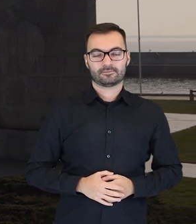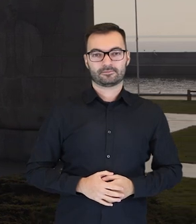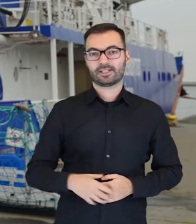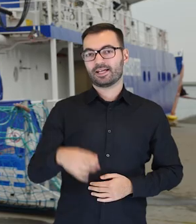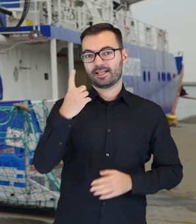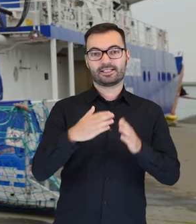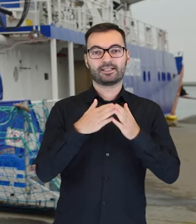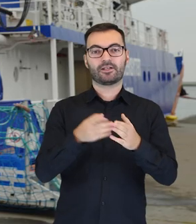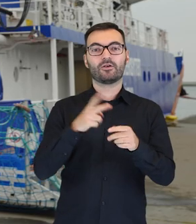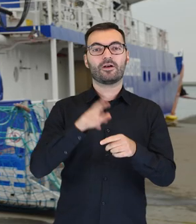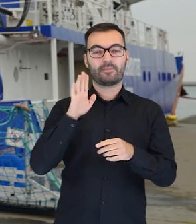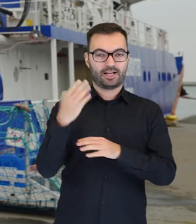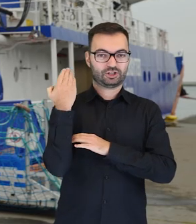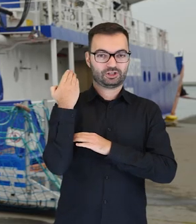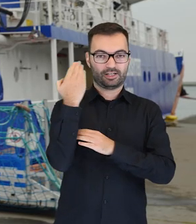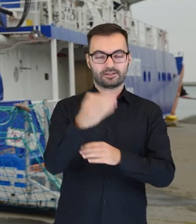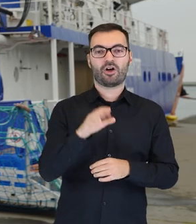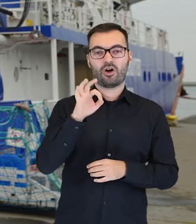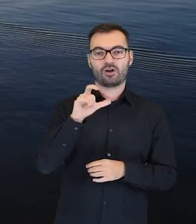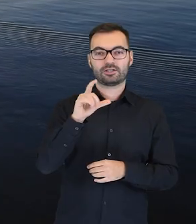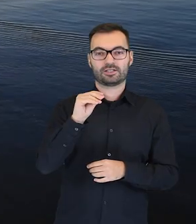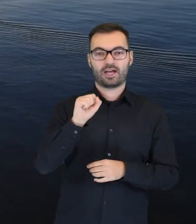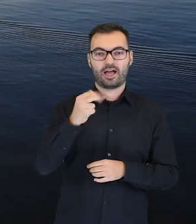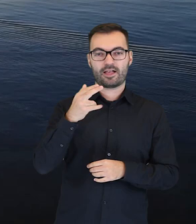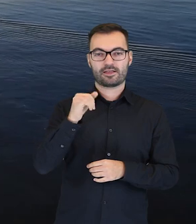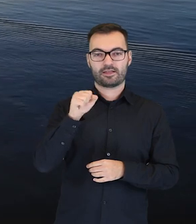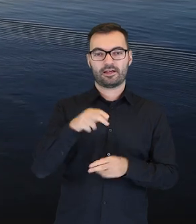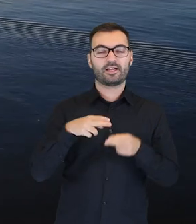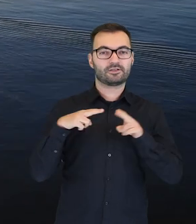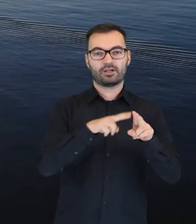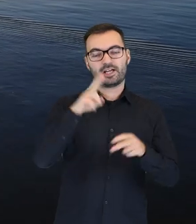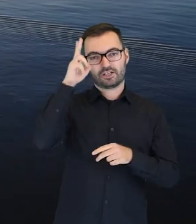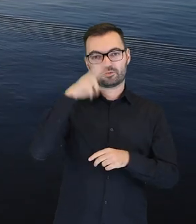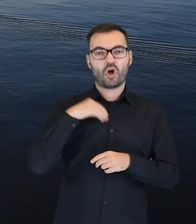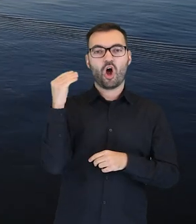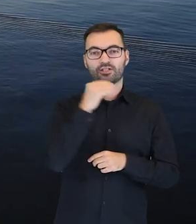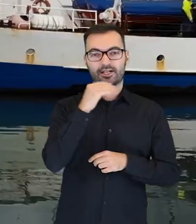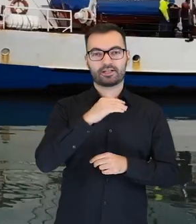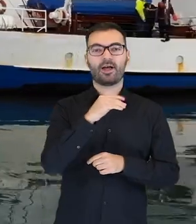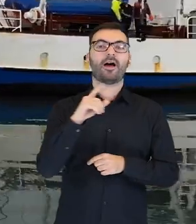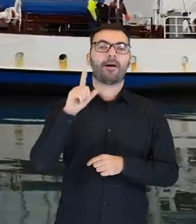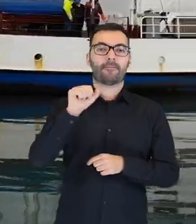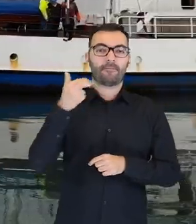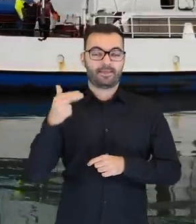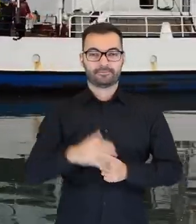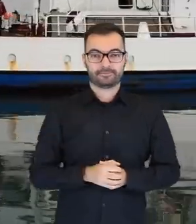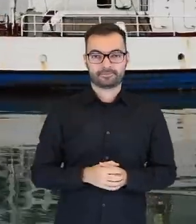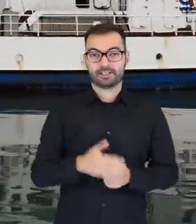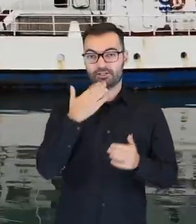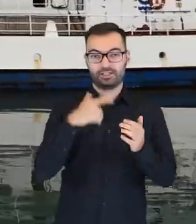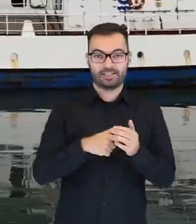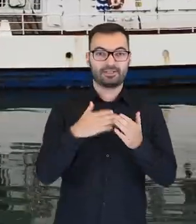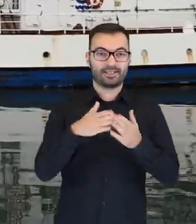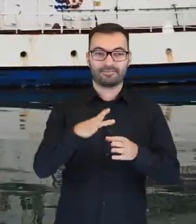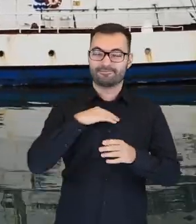Jedynym statkiem wyposażonym w ożaglowanie jest Oceania, należąca do Instytutu Oceanologii Polskiej Akademii Nauk. Dzięki temu jego zasiek jest